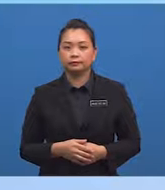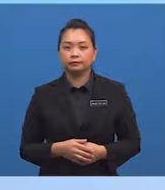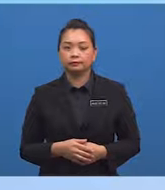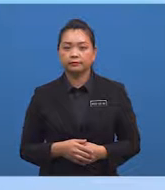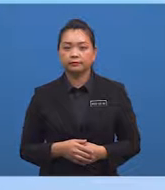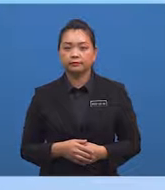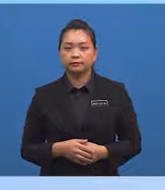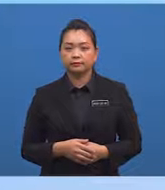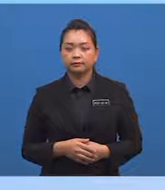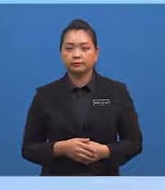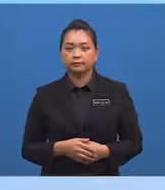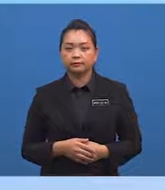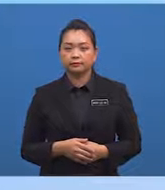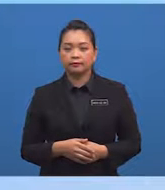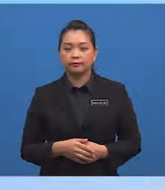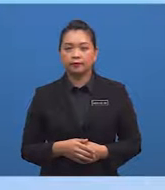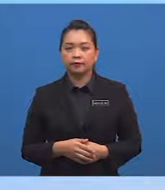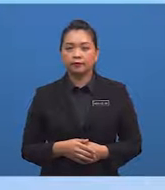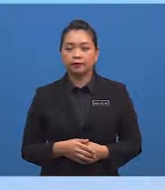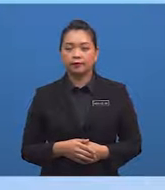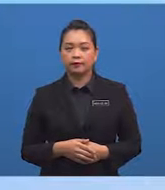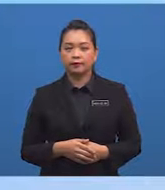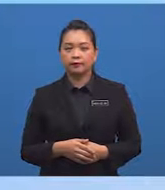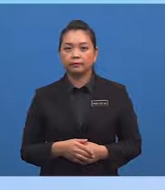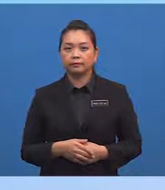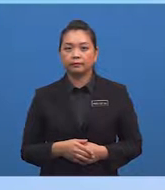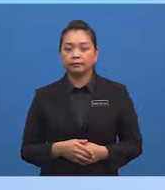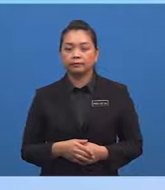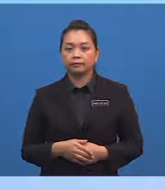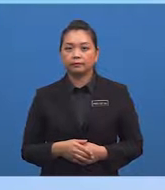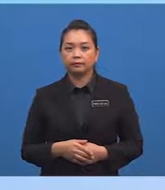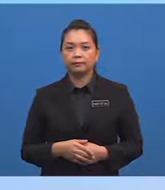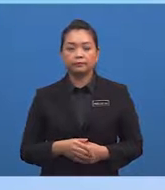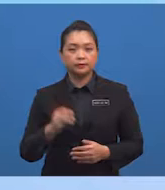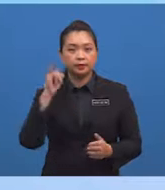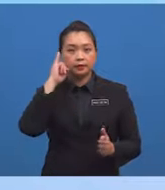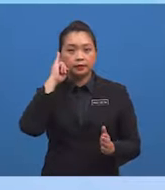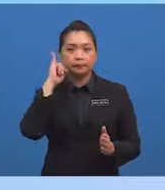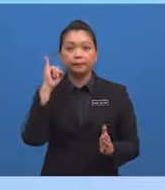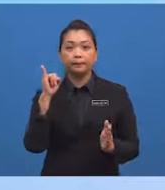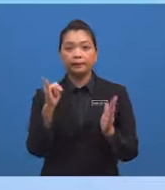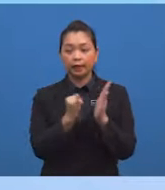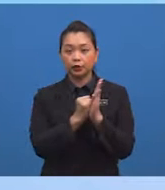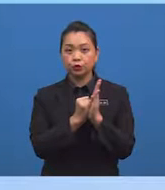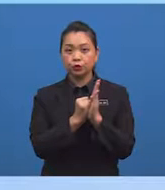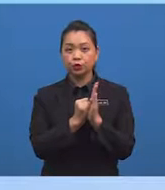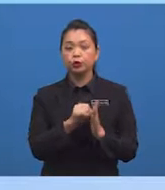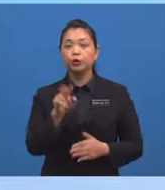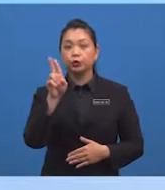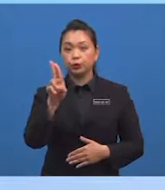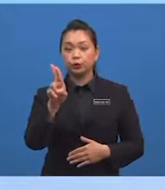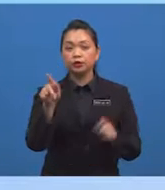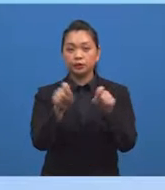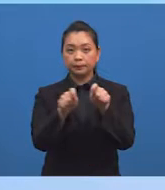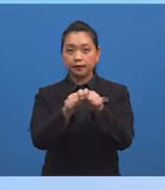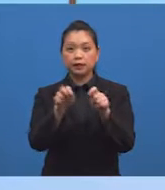lintang Sudut perdalaman dibentuk oleh imej huruf U seperti pada